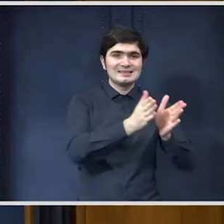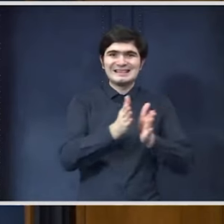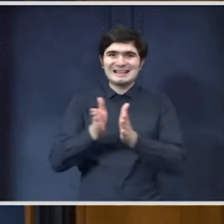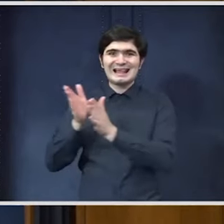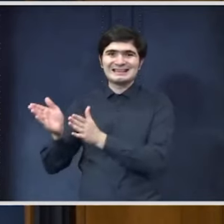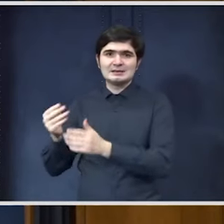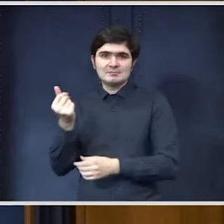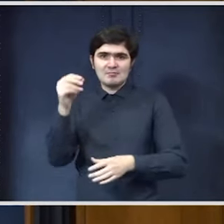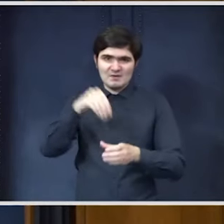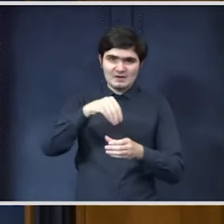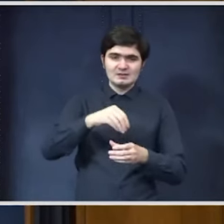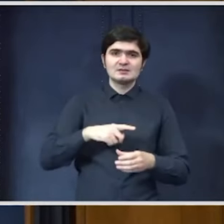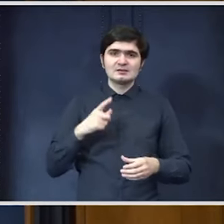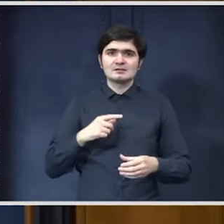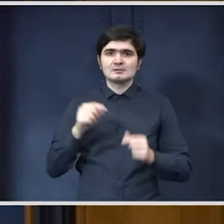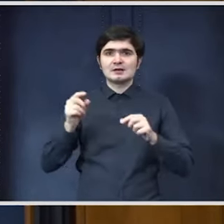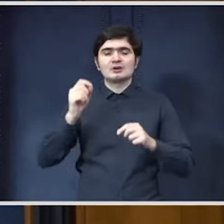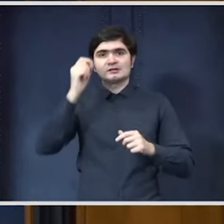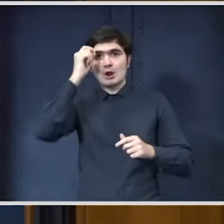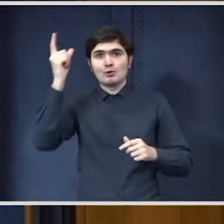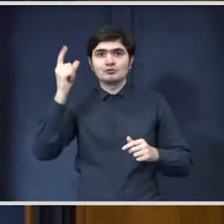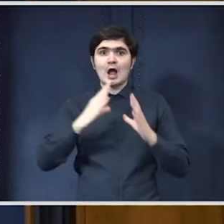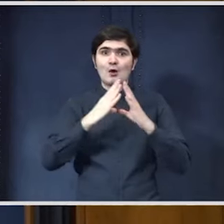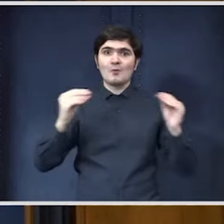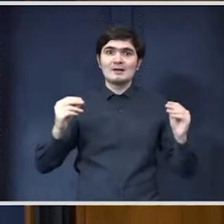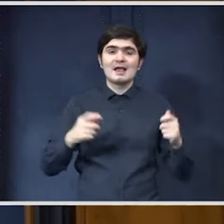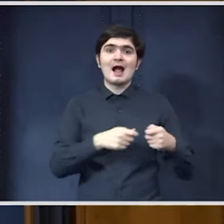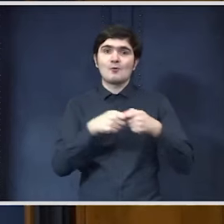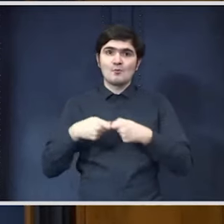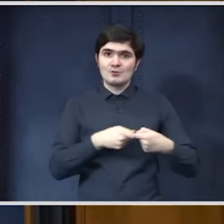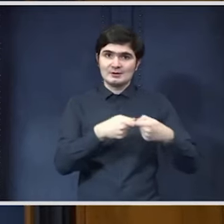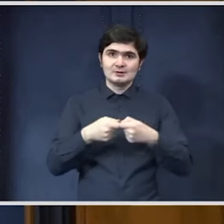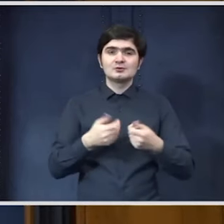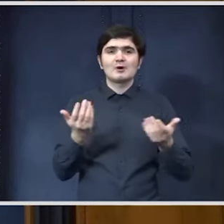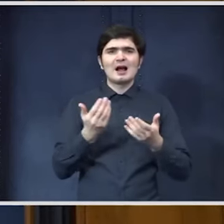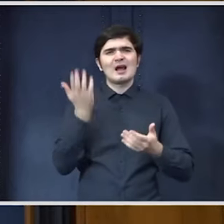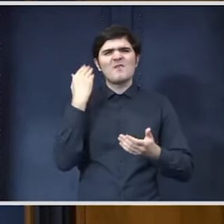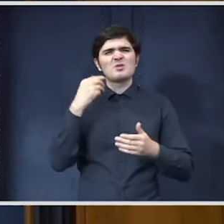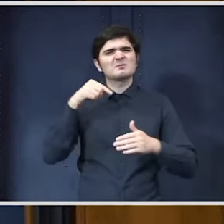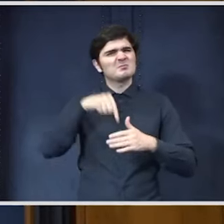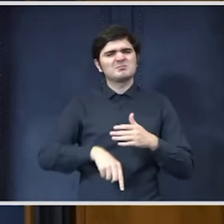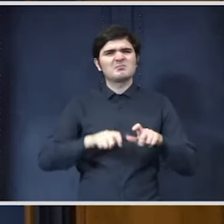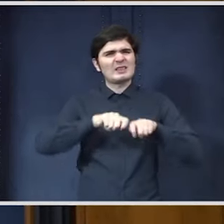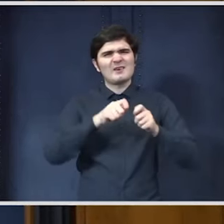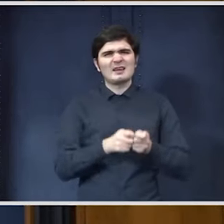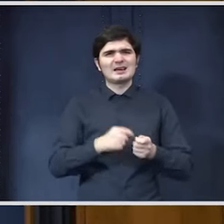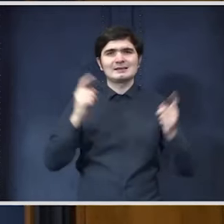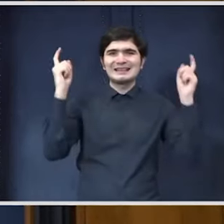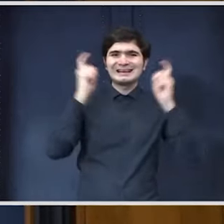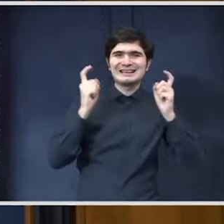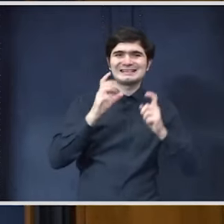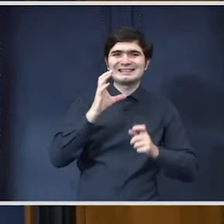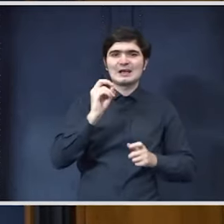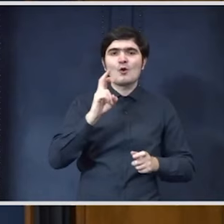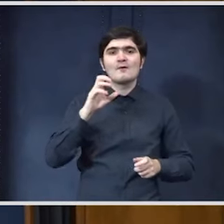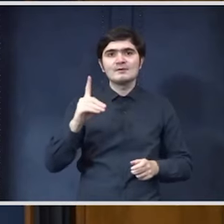sunt sub această logică a României comunităților care au fost profund afectate de criza COVID și